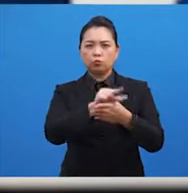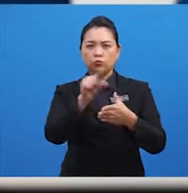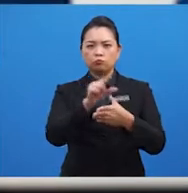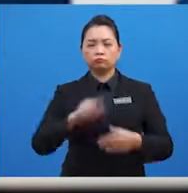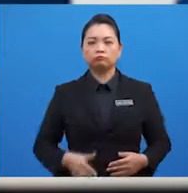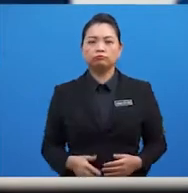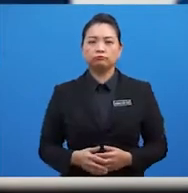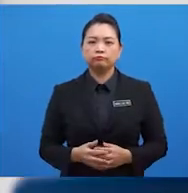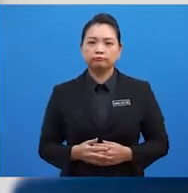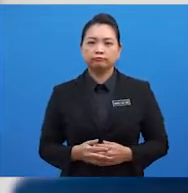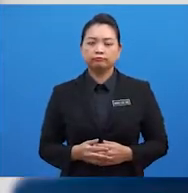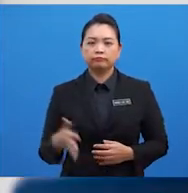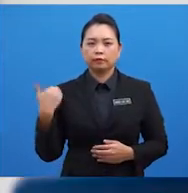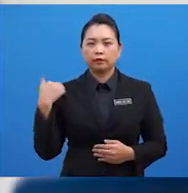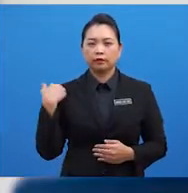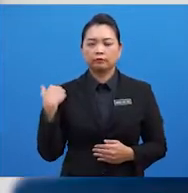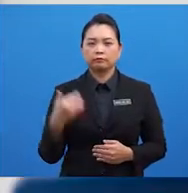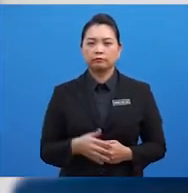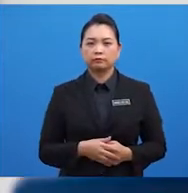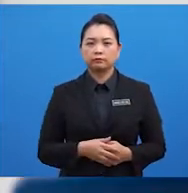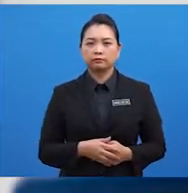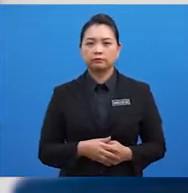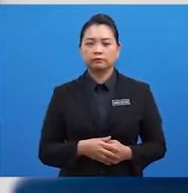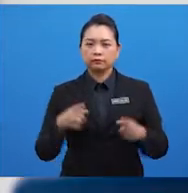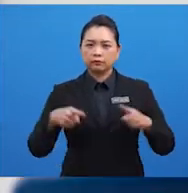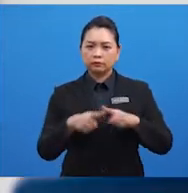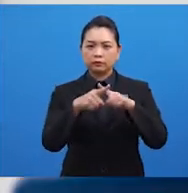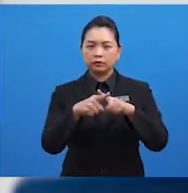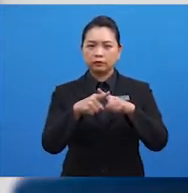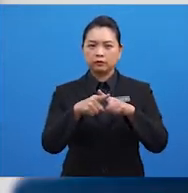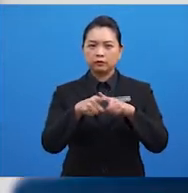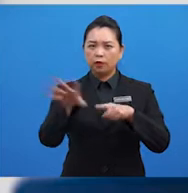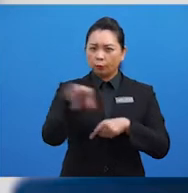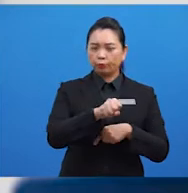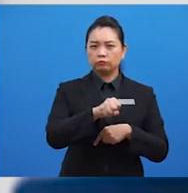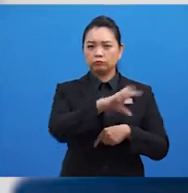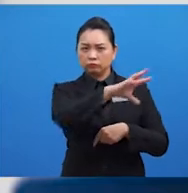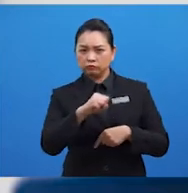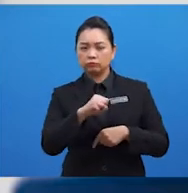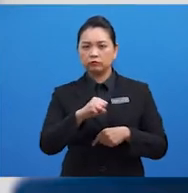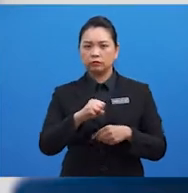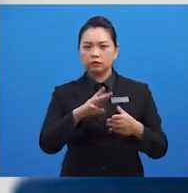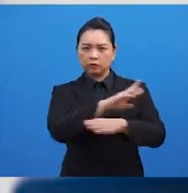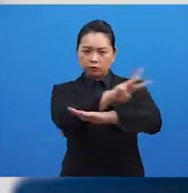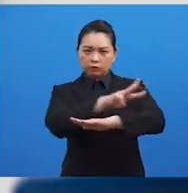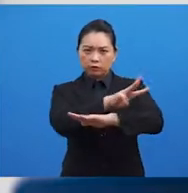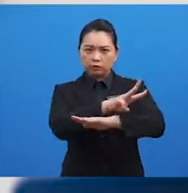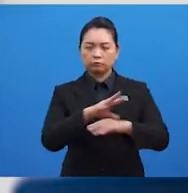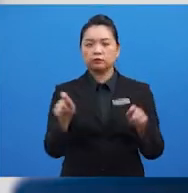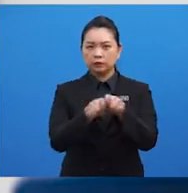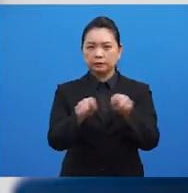ASEAN. Terdapat juga konflik perebutan wilayah antara negara anggota